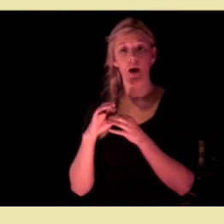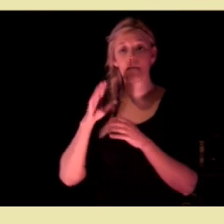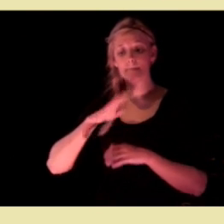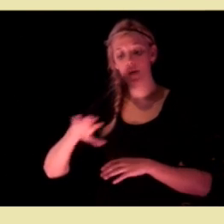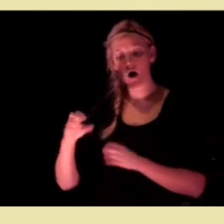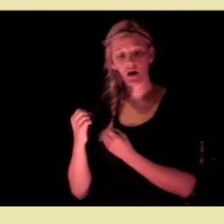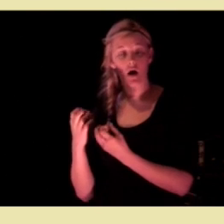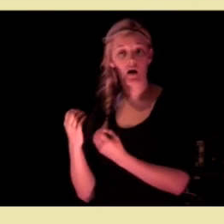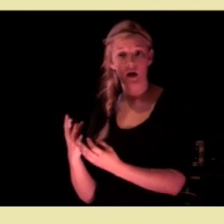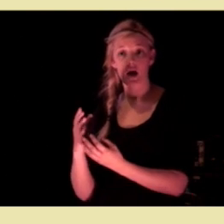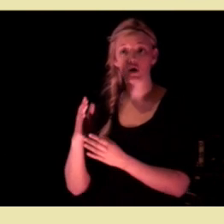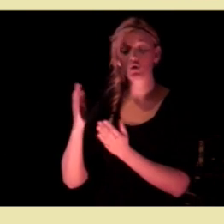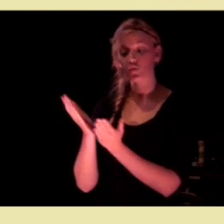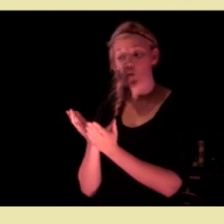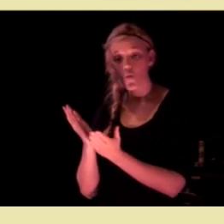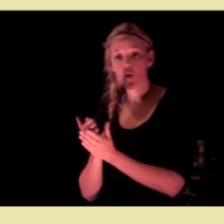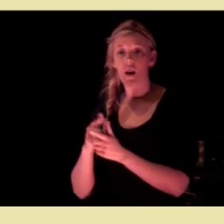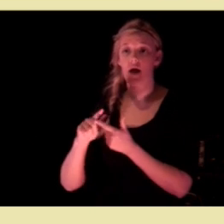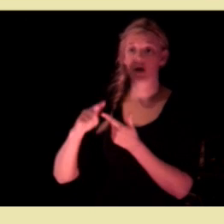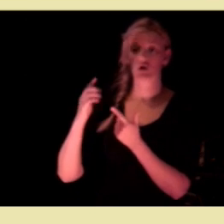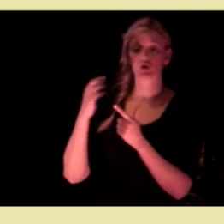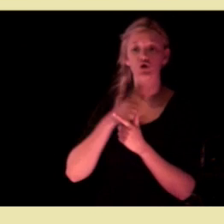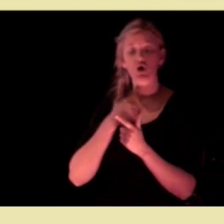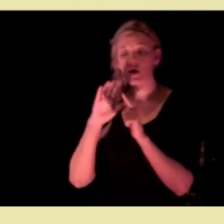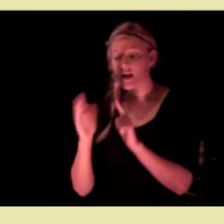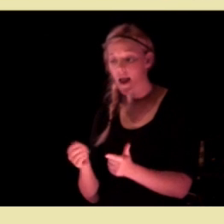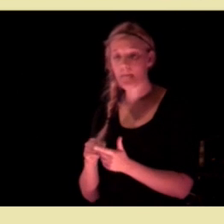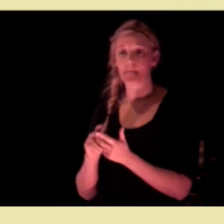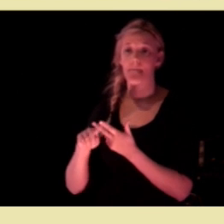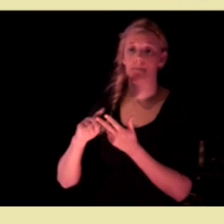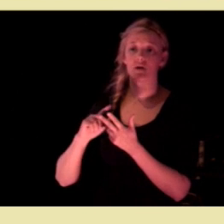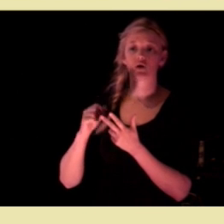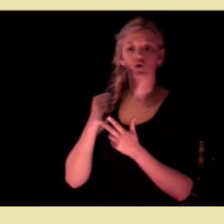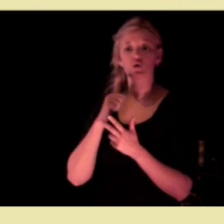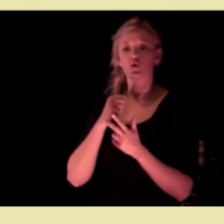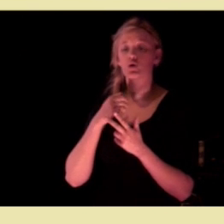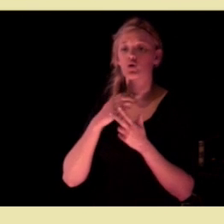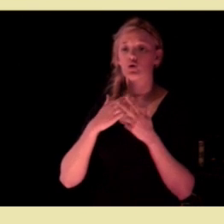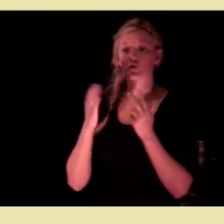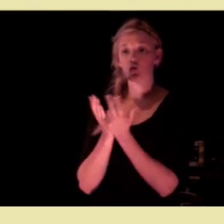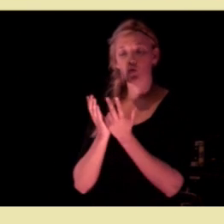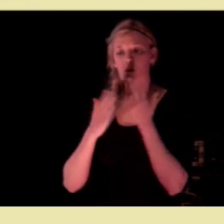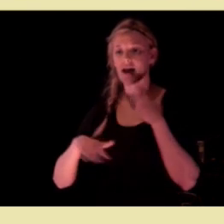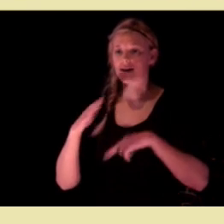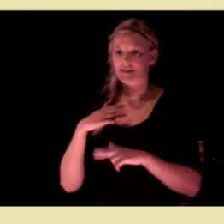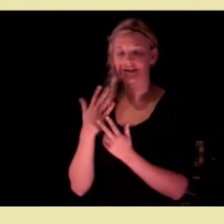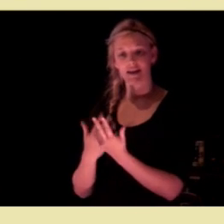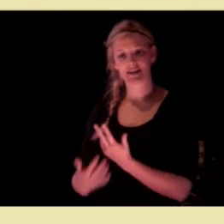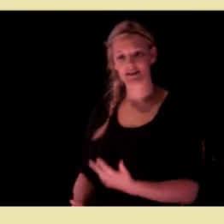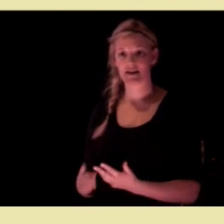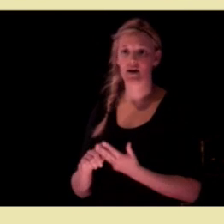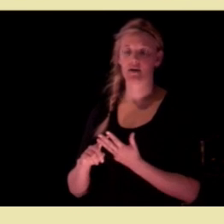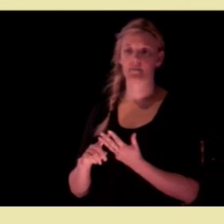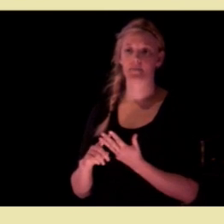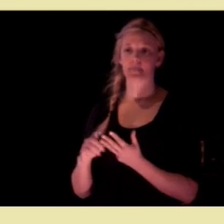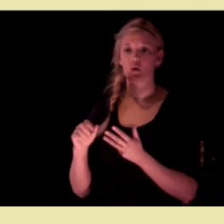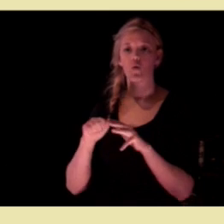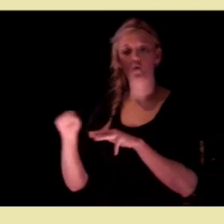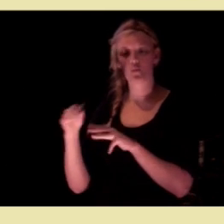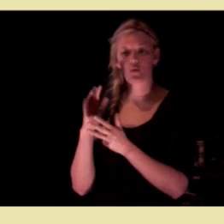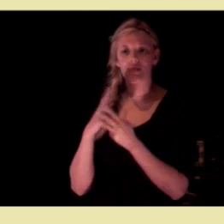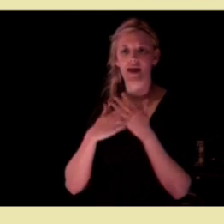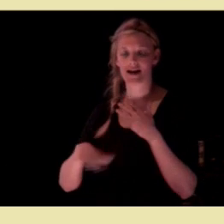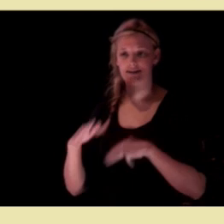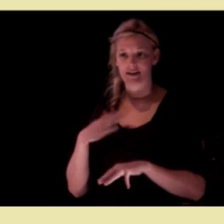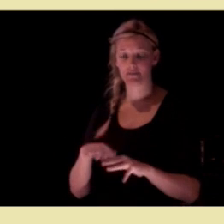barnehage, skole, sykehjem, skolehelsetjeneste og kommunehelsetjeneste å gjøre. Fordi at